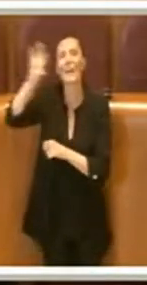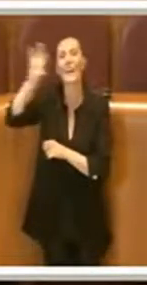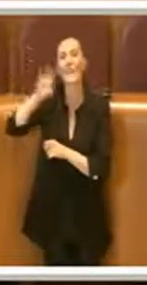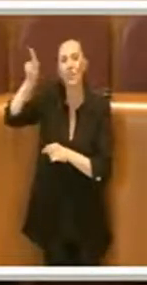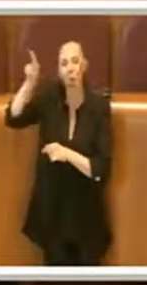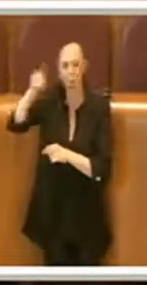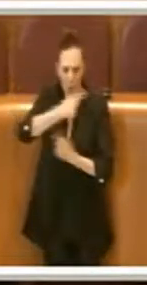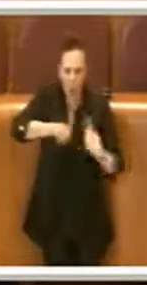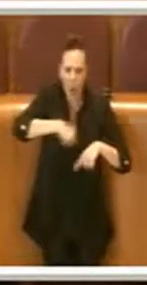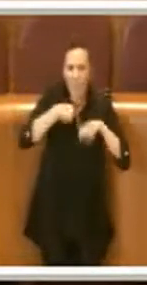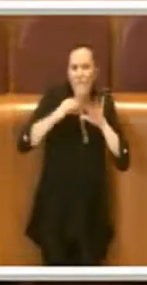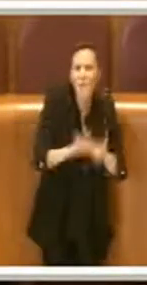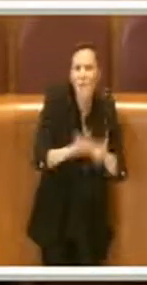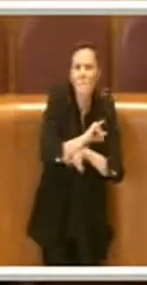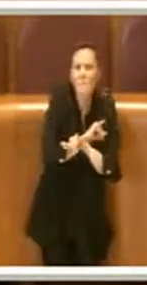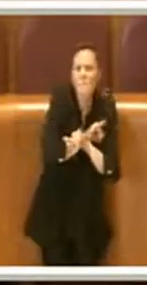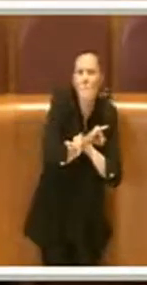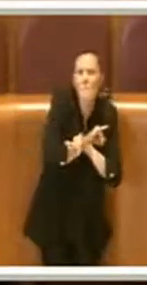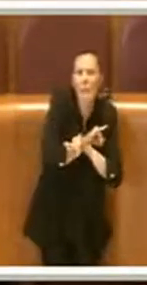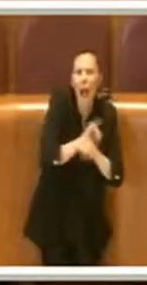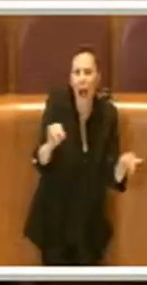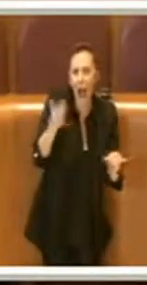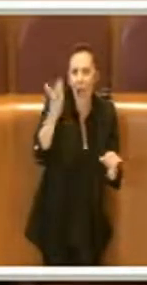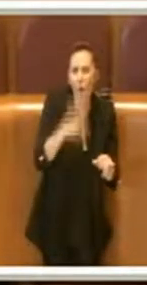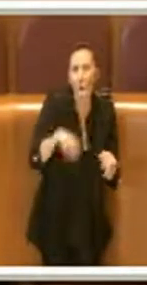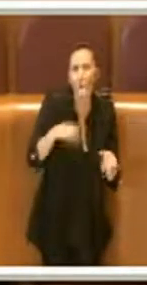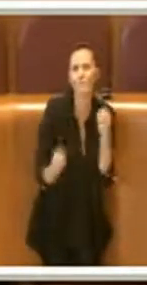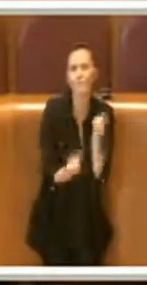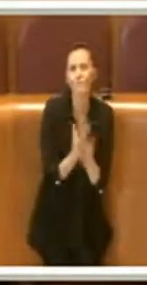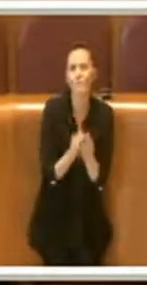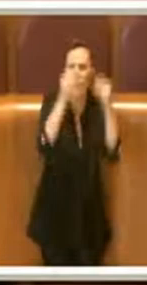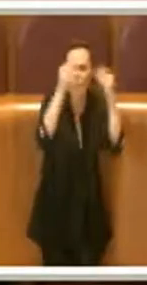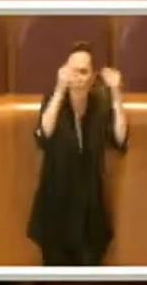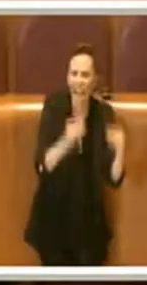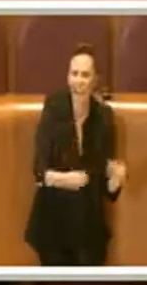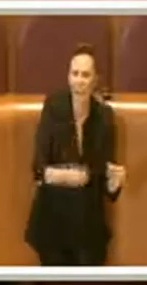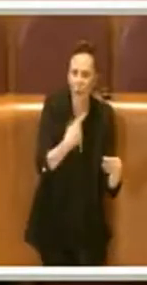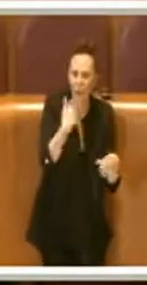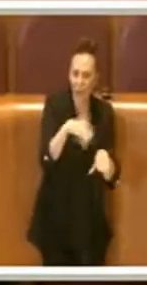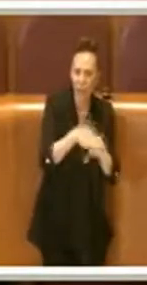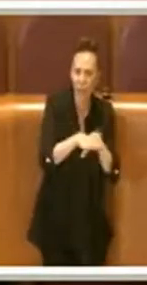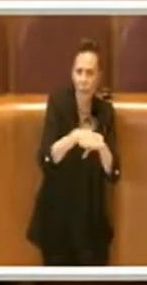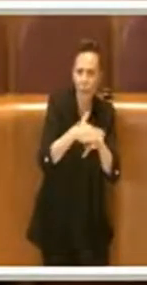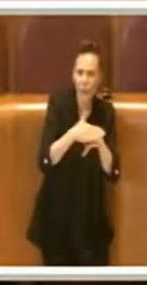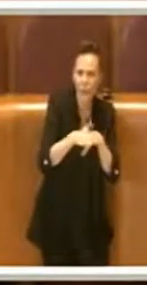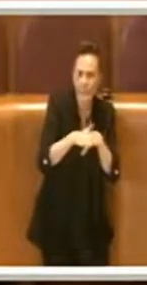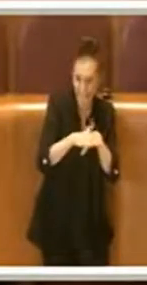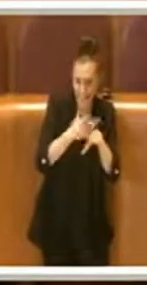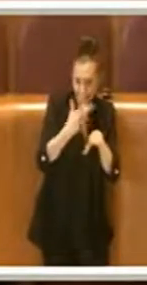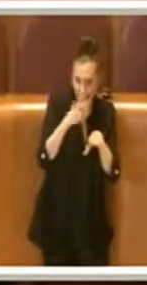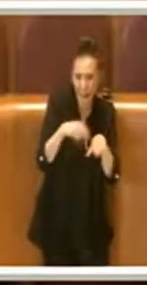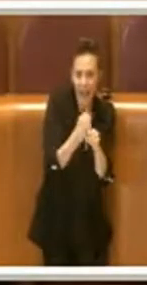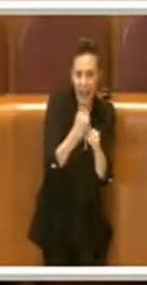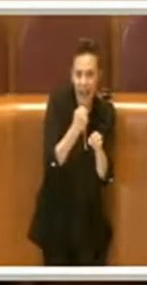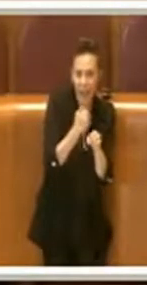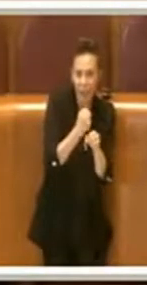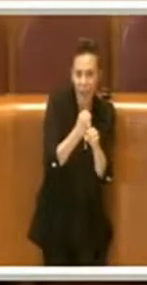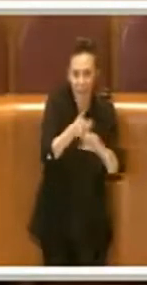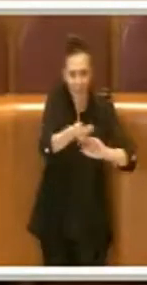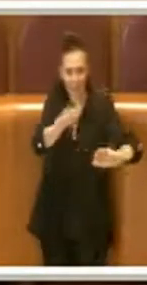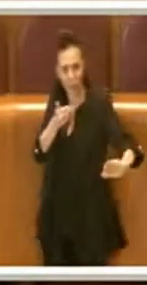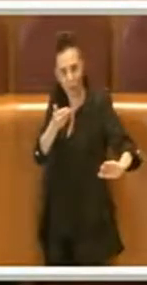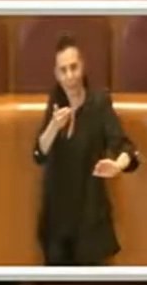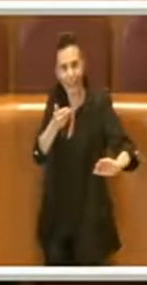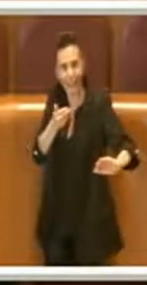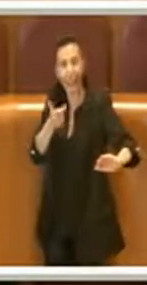mai fermati perché noi abbiamo sviluppato una piattaforma da poter ulizzare per poter lavorare da remoto. Abbiamo sviluppato un sistema di